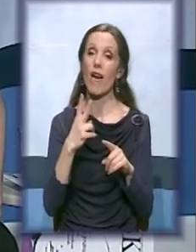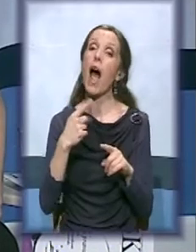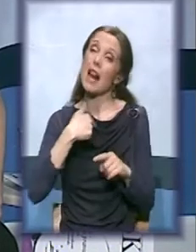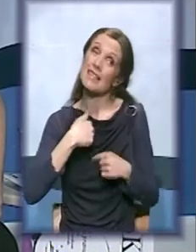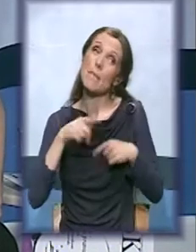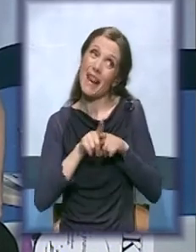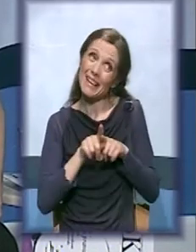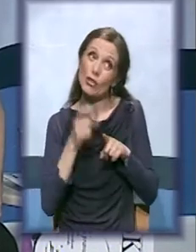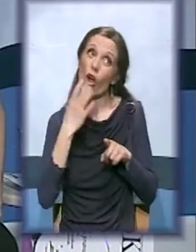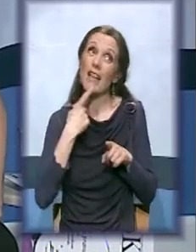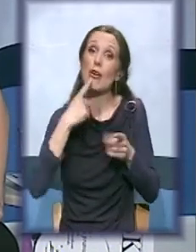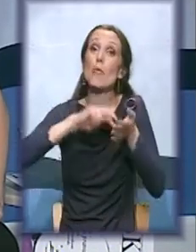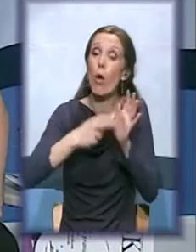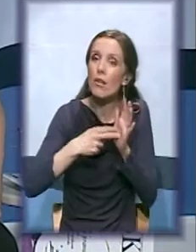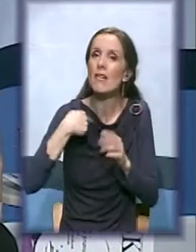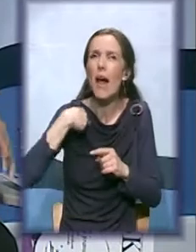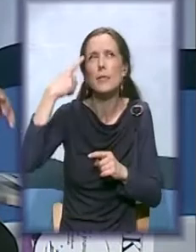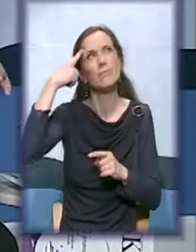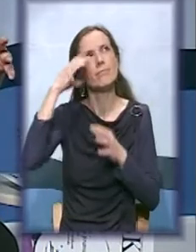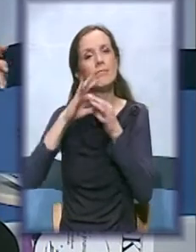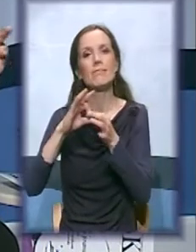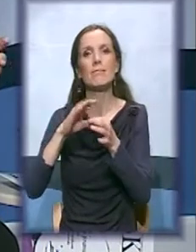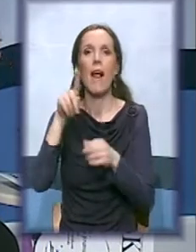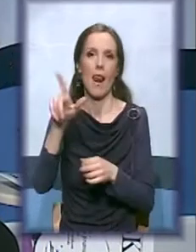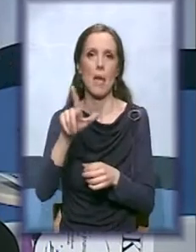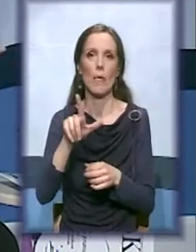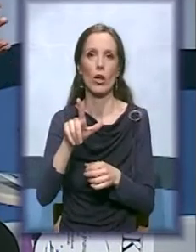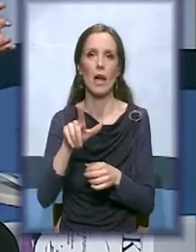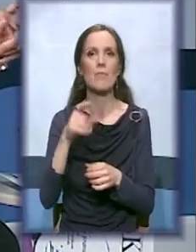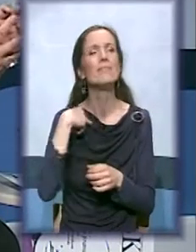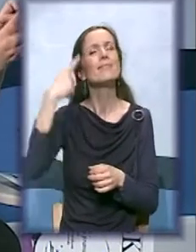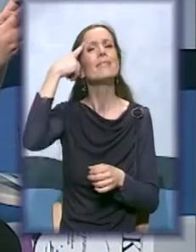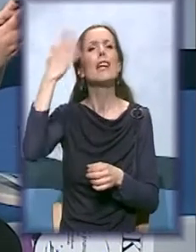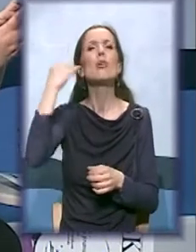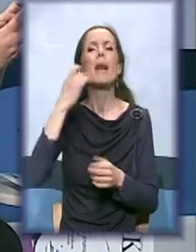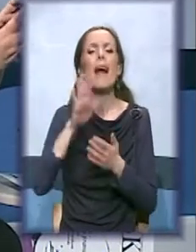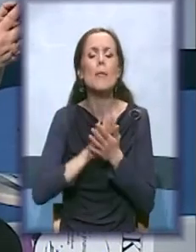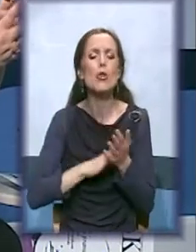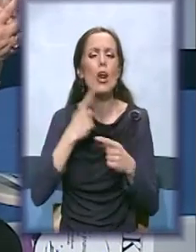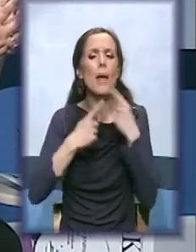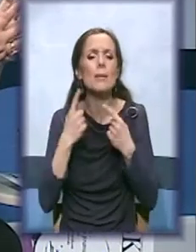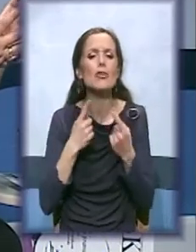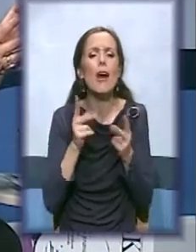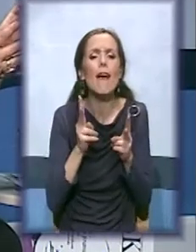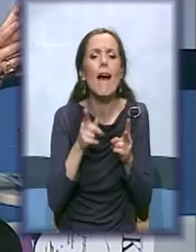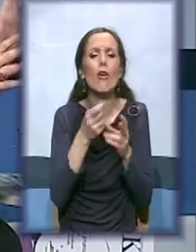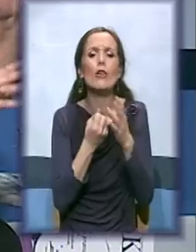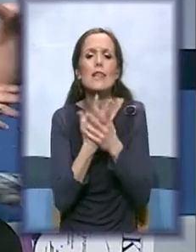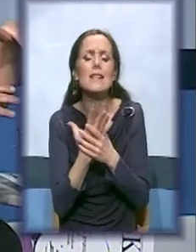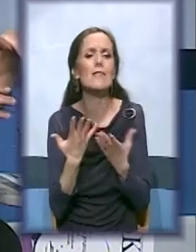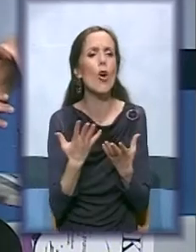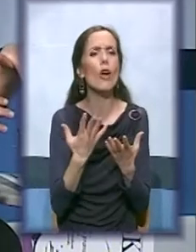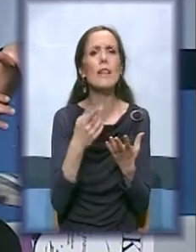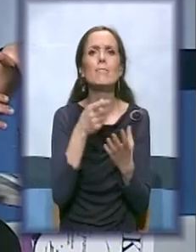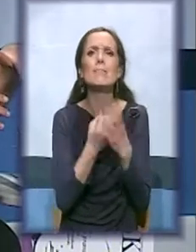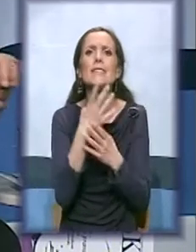samo sad u ovome. Ja se sećam kada još je počela priča o načinu kako da se stvori i taj resurs za rad sa osobama sa invaliditetom.